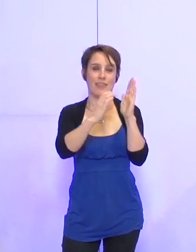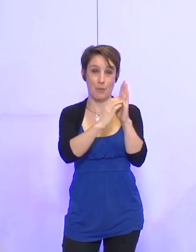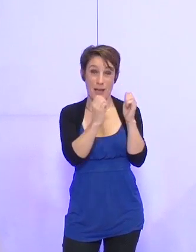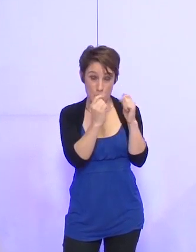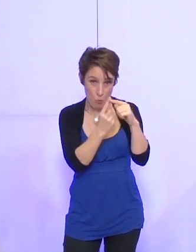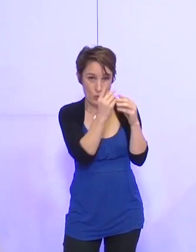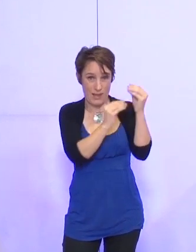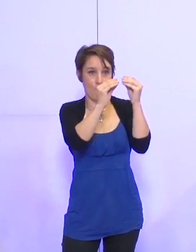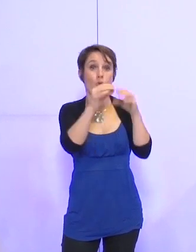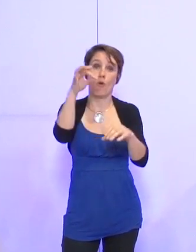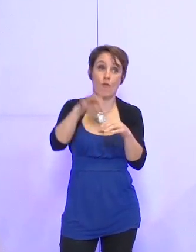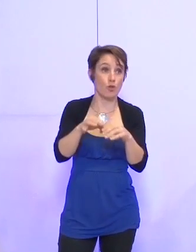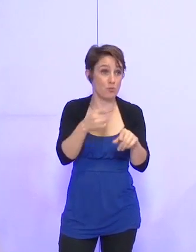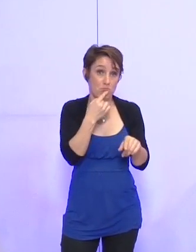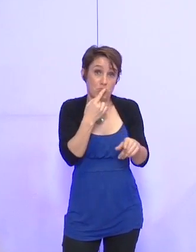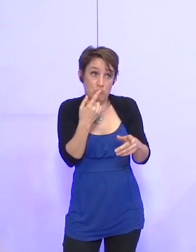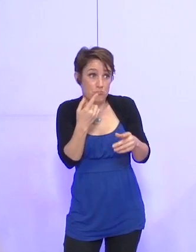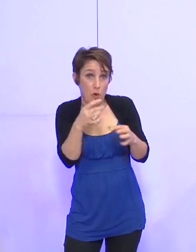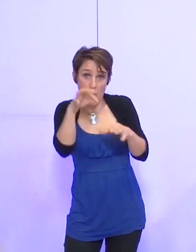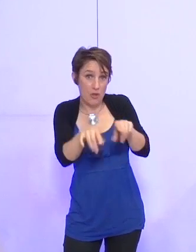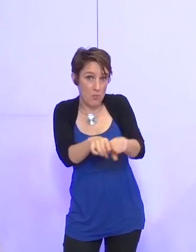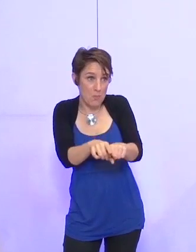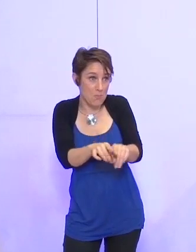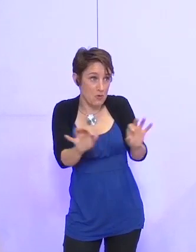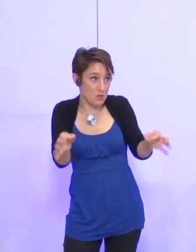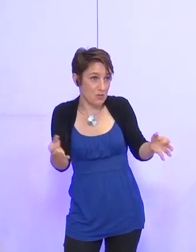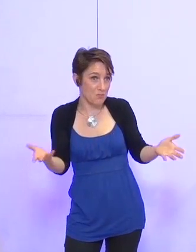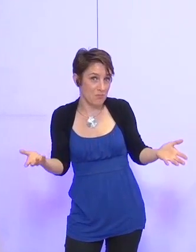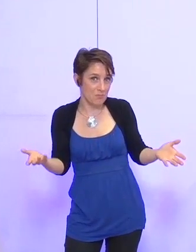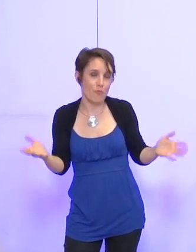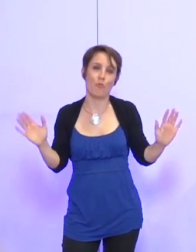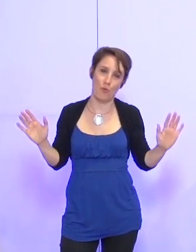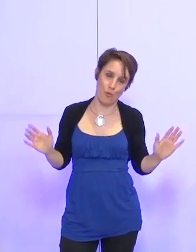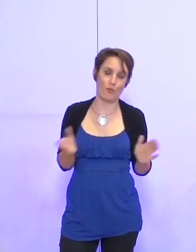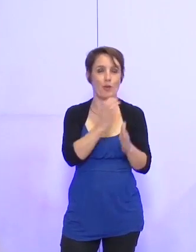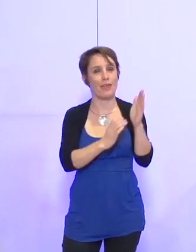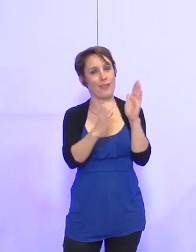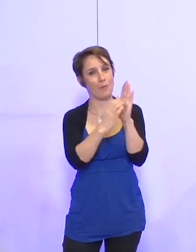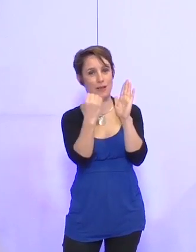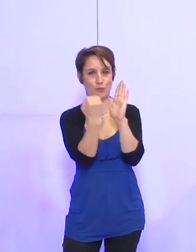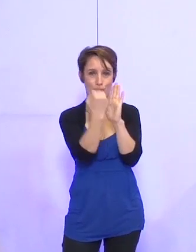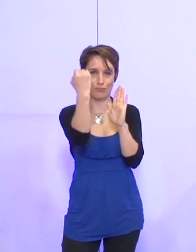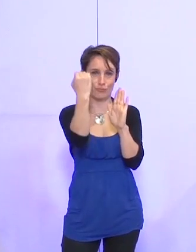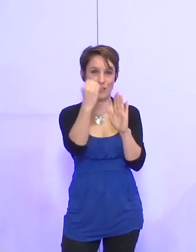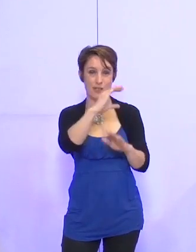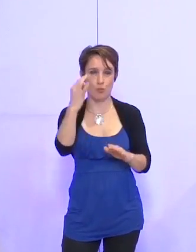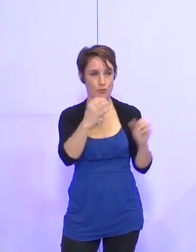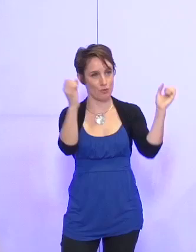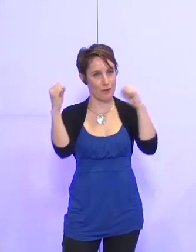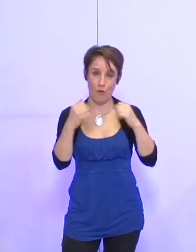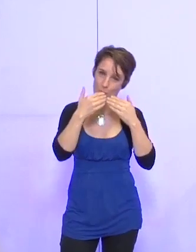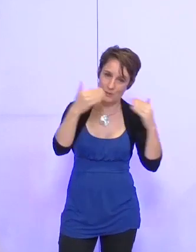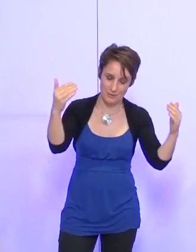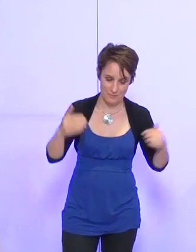amendée au voie. J'imagine que c les mêmes votes. Oui, donc cette délibération est adoptée à l'unanimité. Je vous